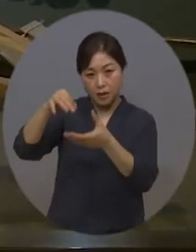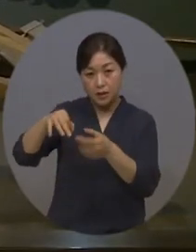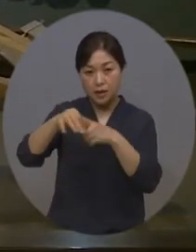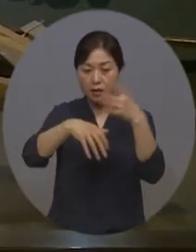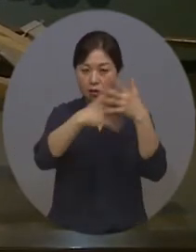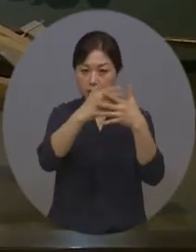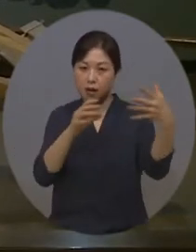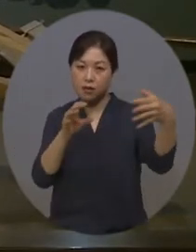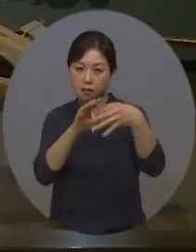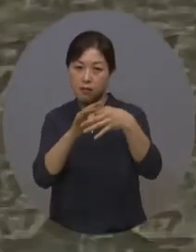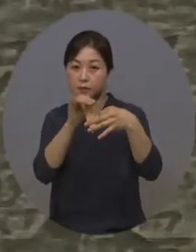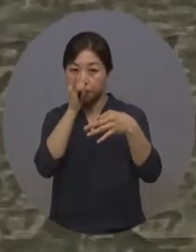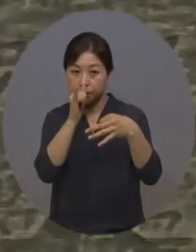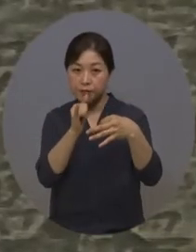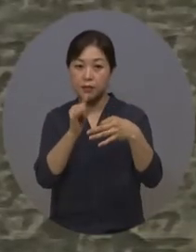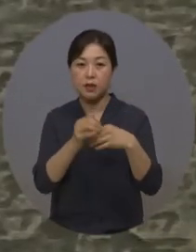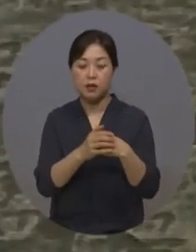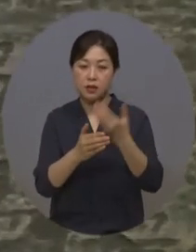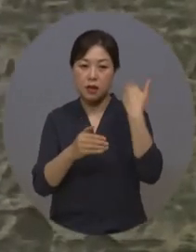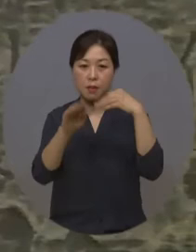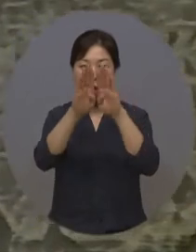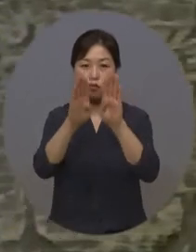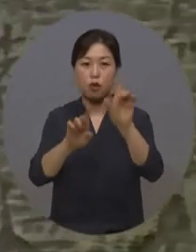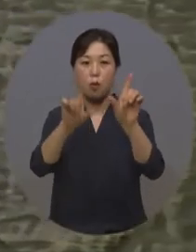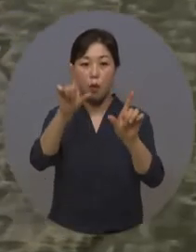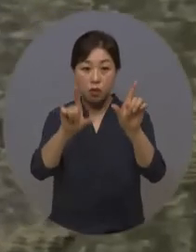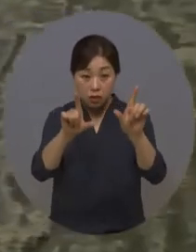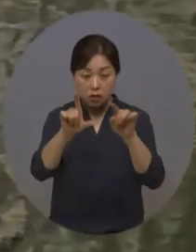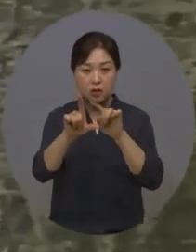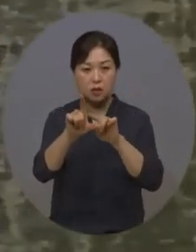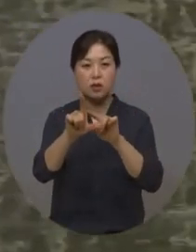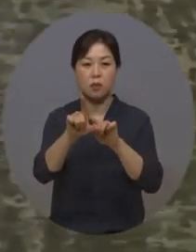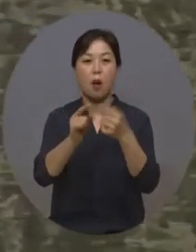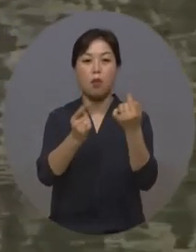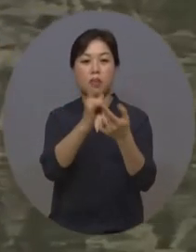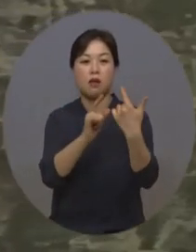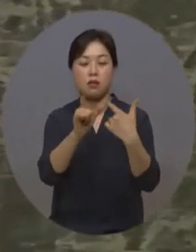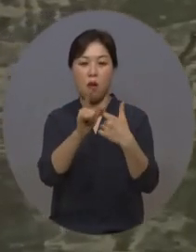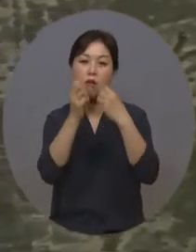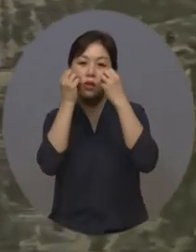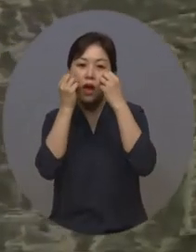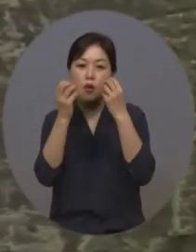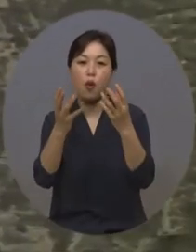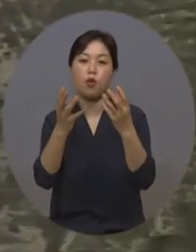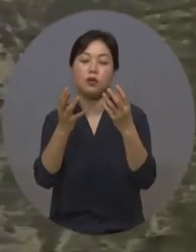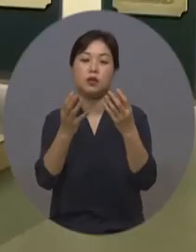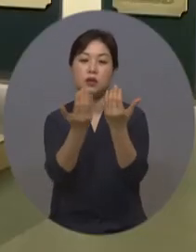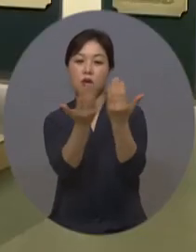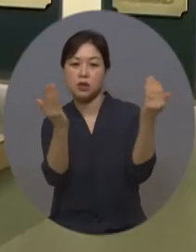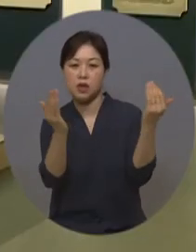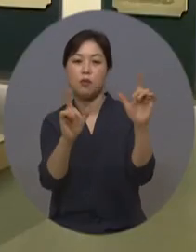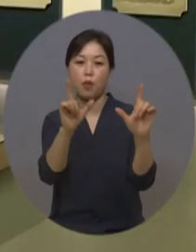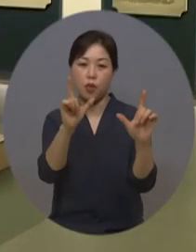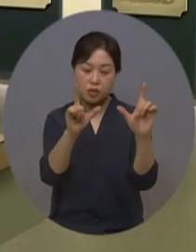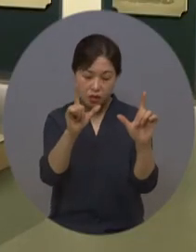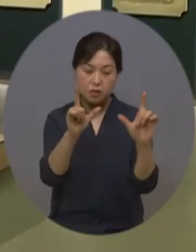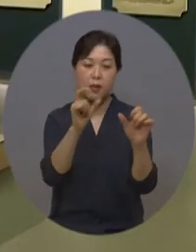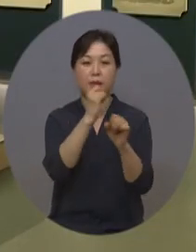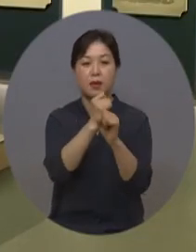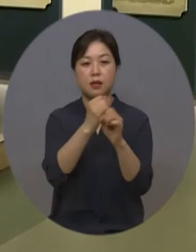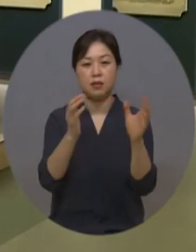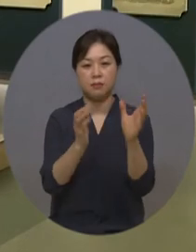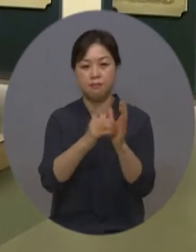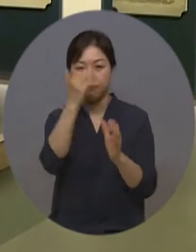숨결을 입혔으며, 기존 박물원의 가치 전달을 뛰어넘는 새로운 전시회장을 열게 됐습니다. 많은 관람객들이